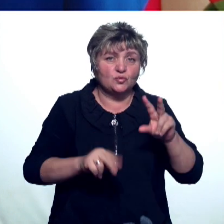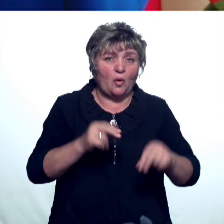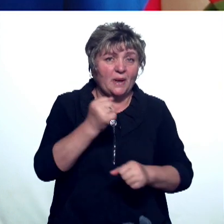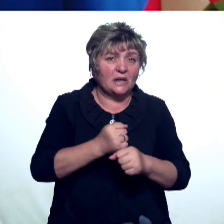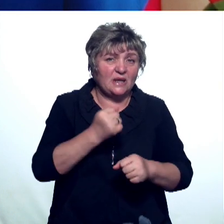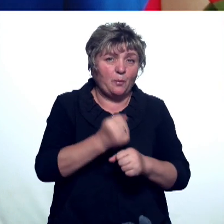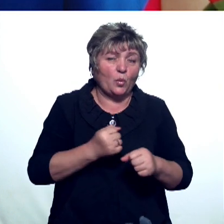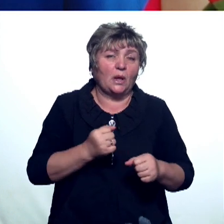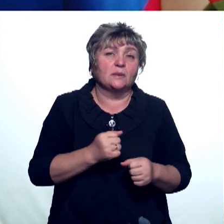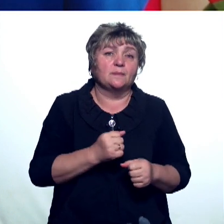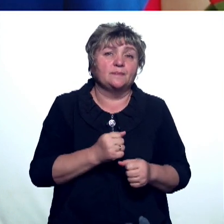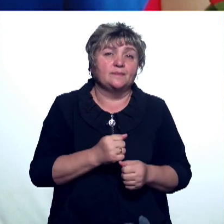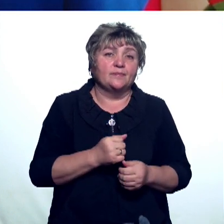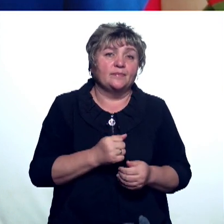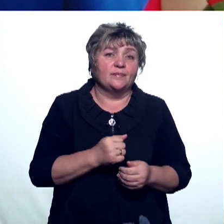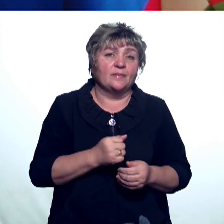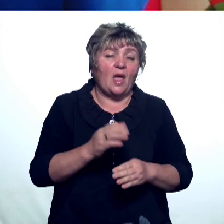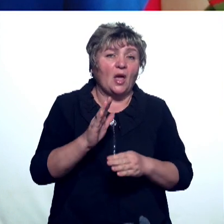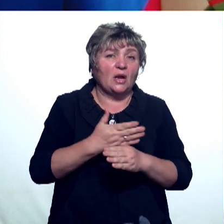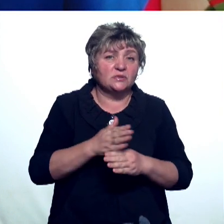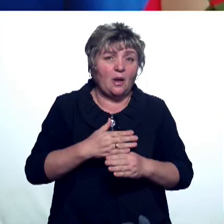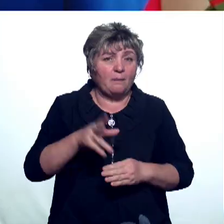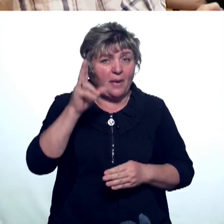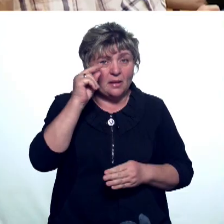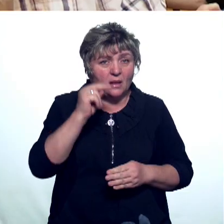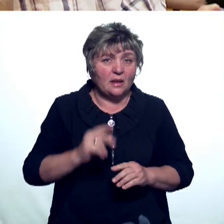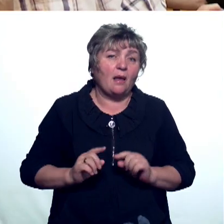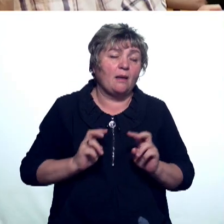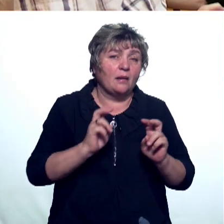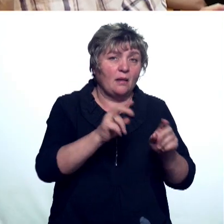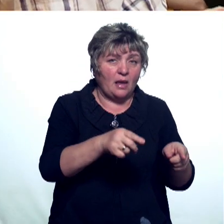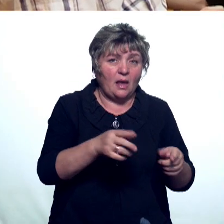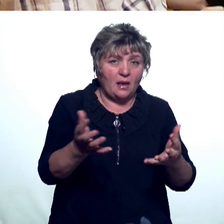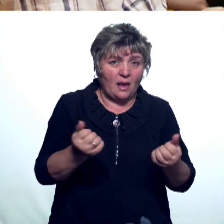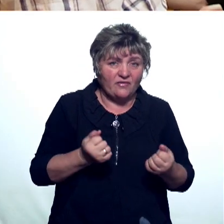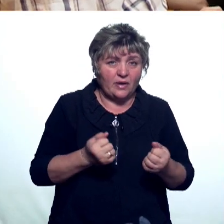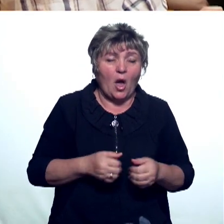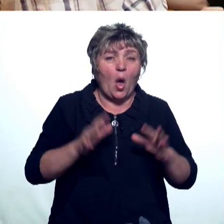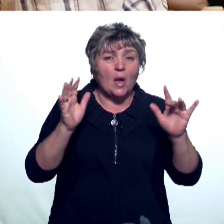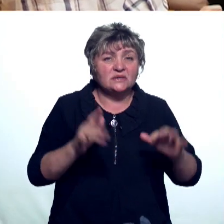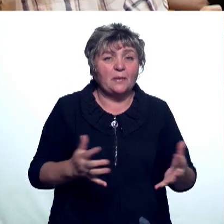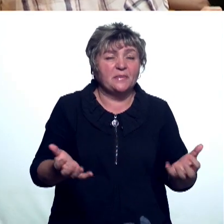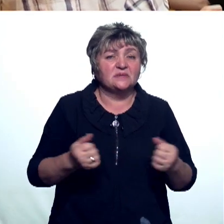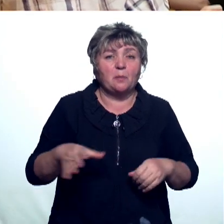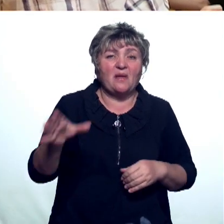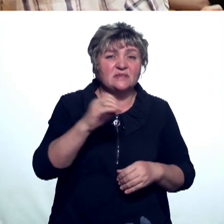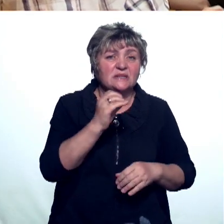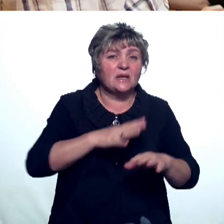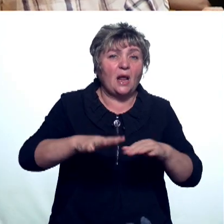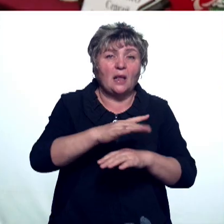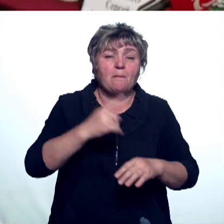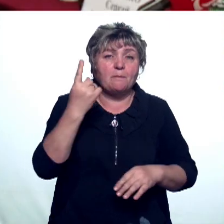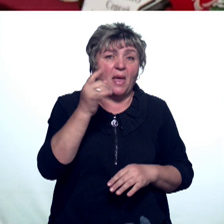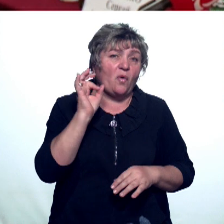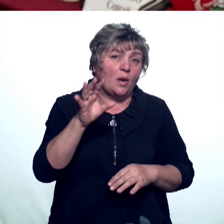разграничения по датам явки. Осенний призыв в Удмуртии, как и по всей стране, стартовал